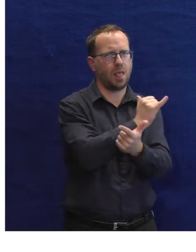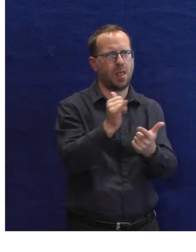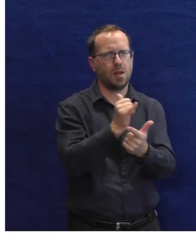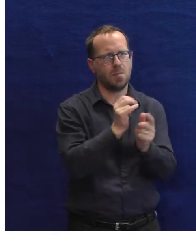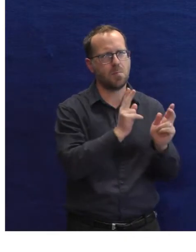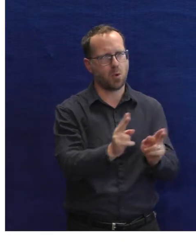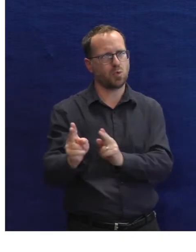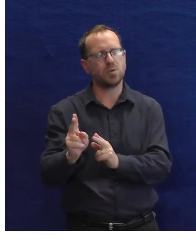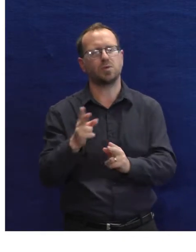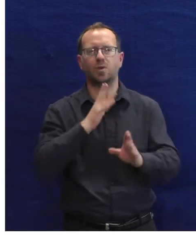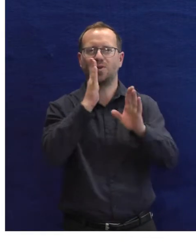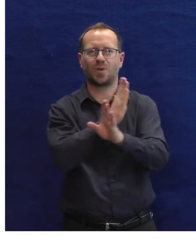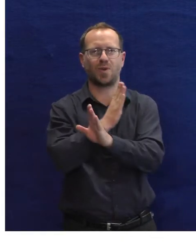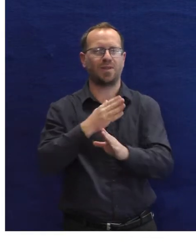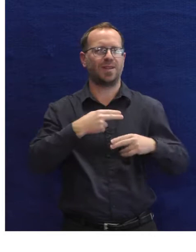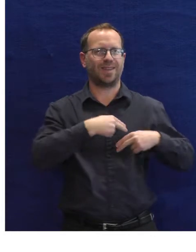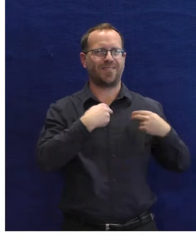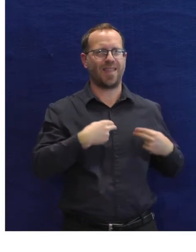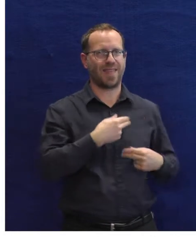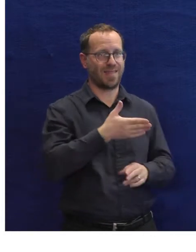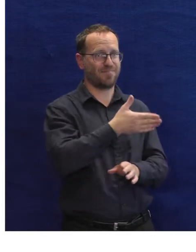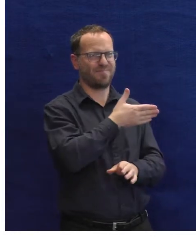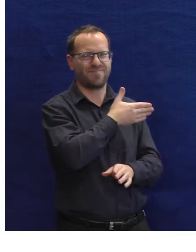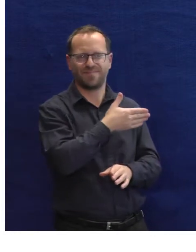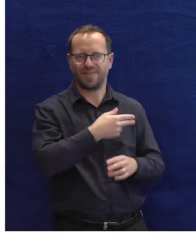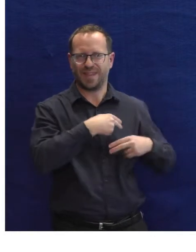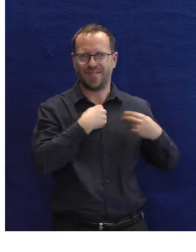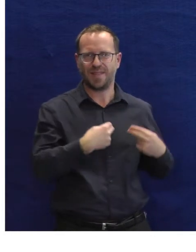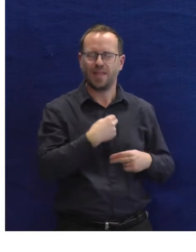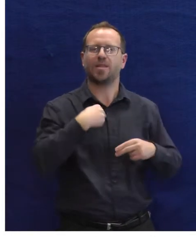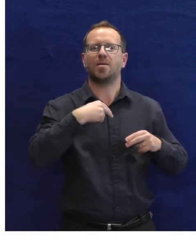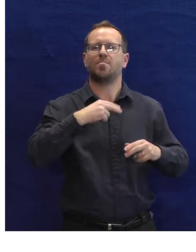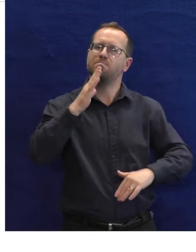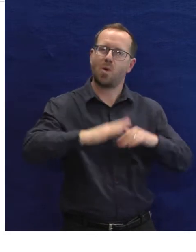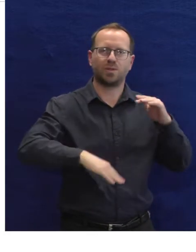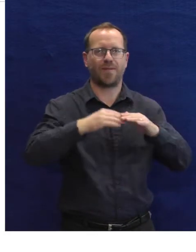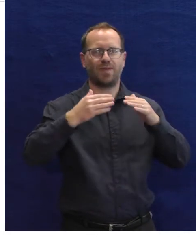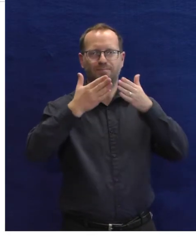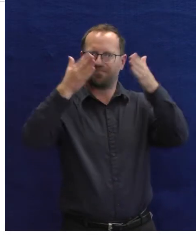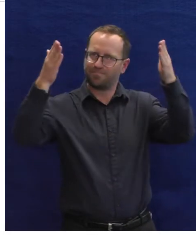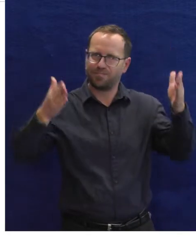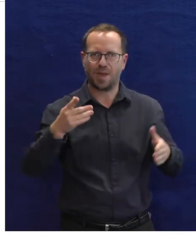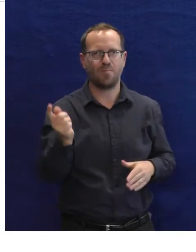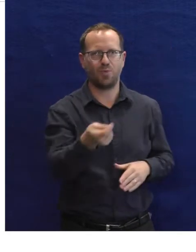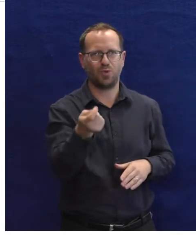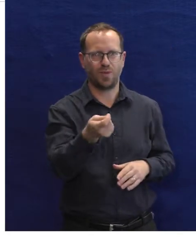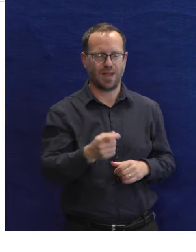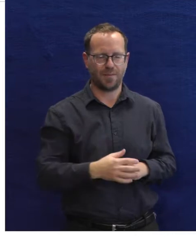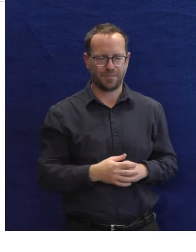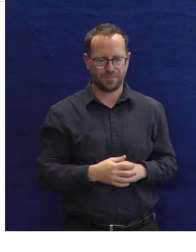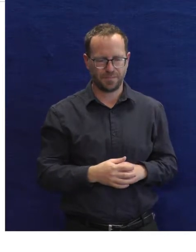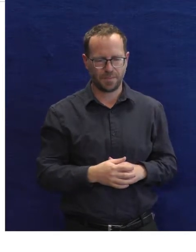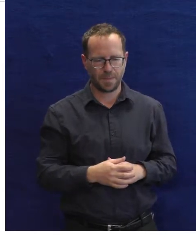několik důvodů, které nás přiměly k tomu půjčovnu postavit. Jak už jsem řekla, před půl rokem